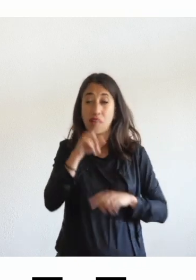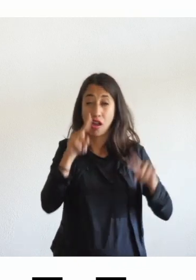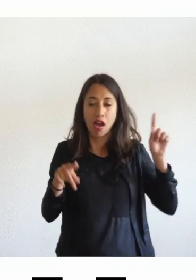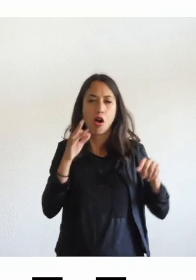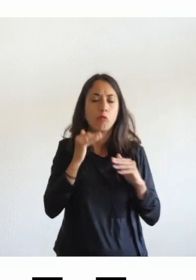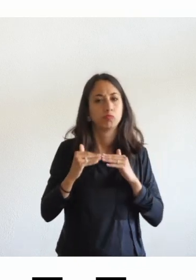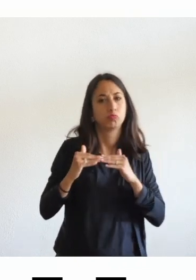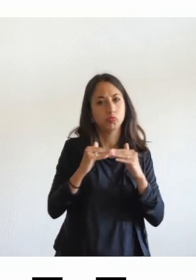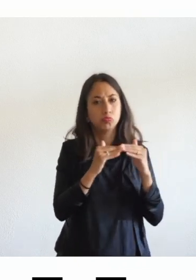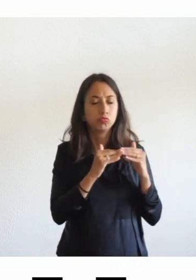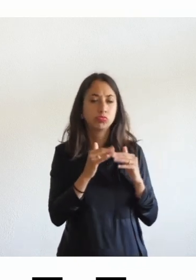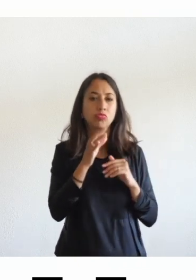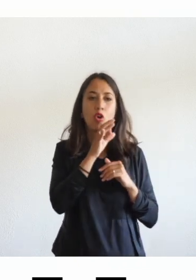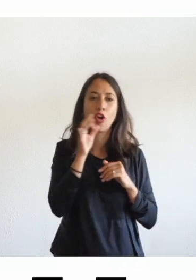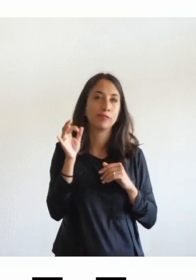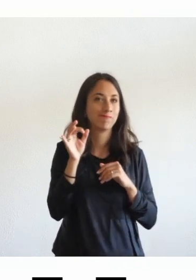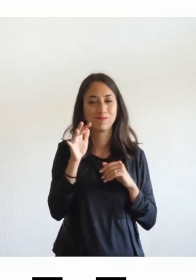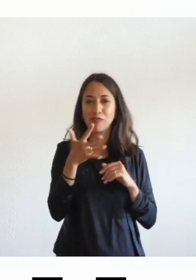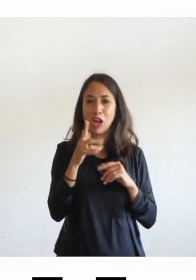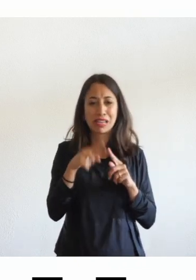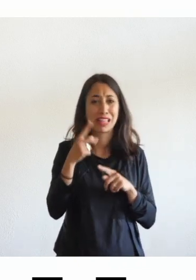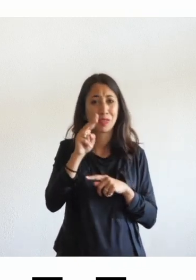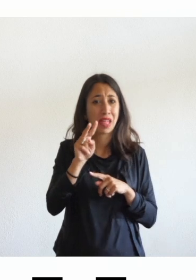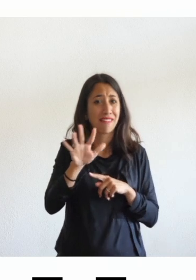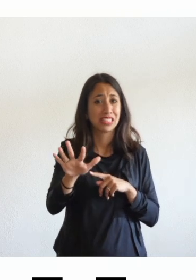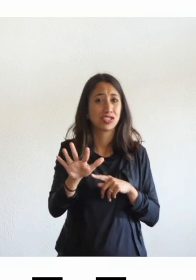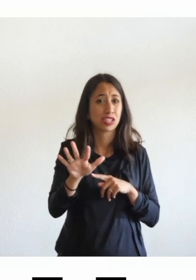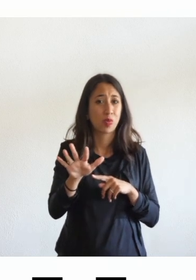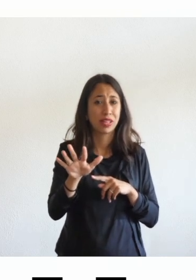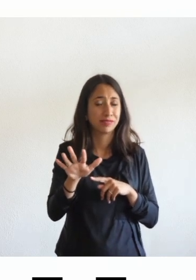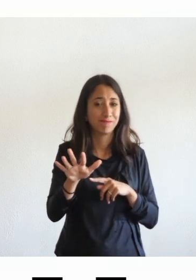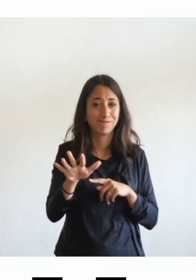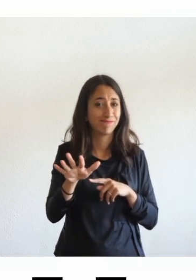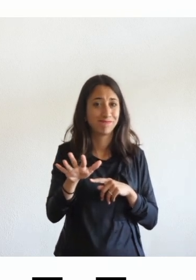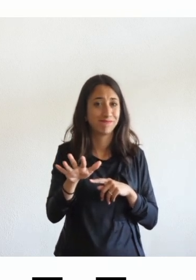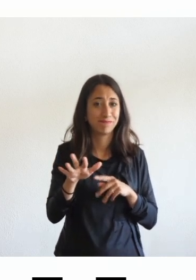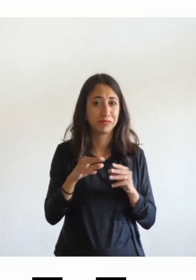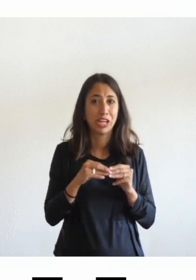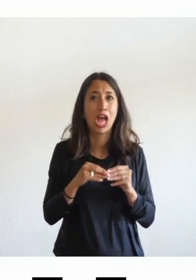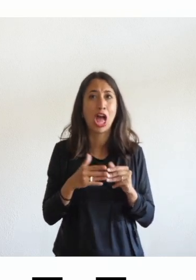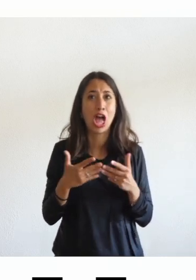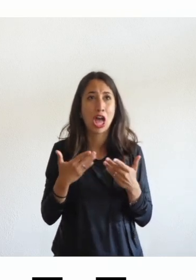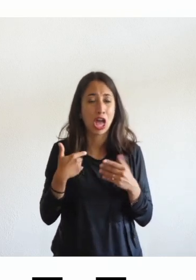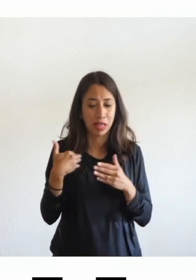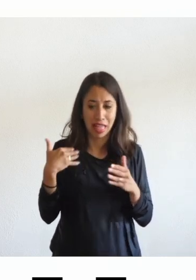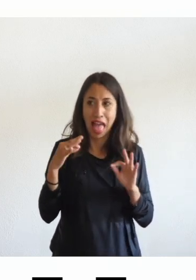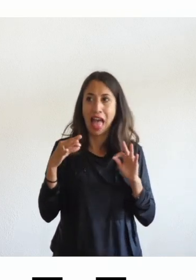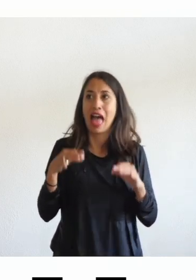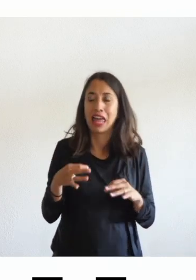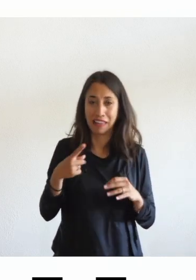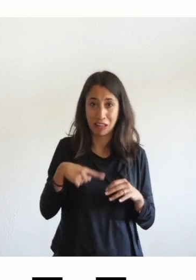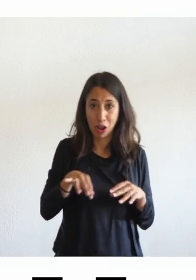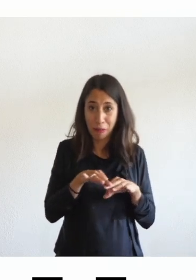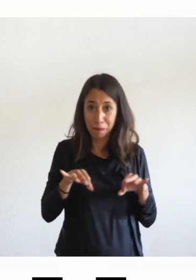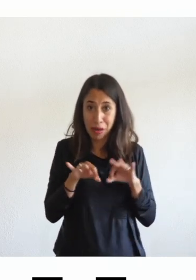c'è ancora hai paura che forse nel 2025 non so come ci arriveremo su questo tema questa